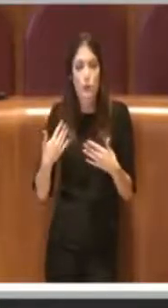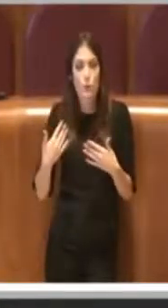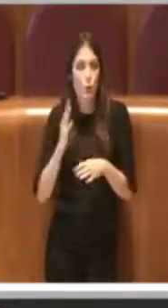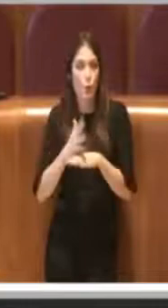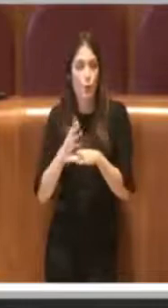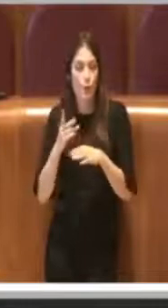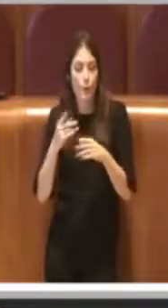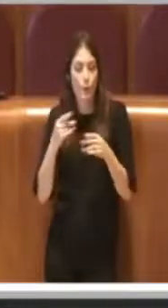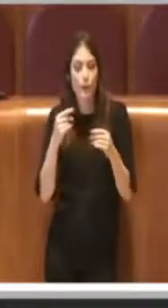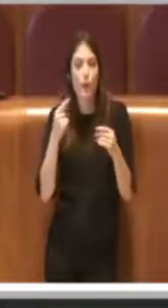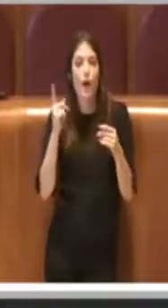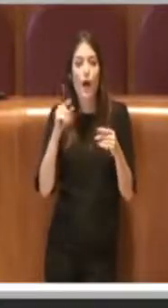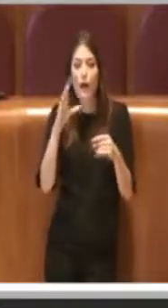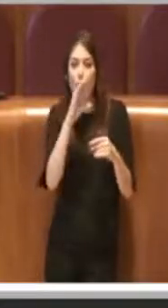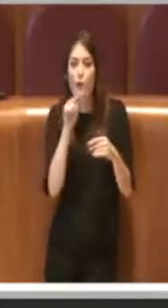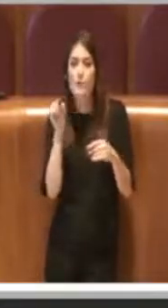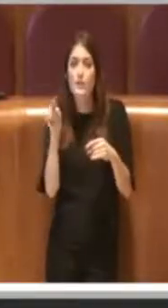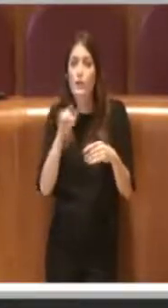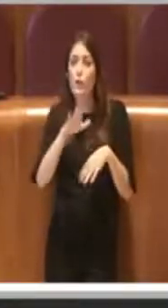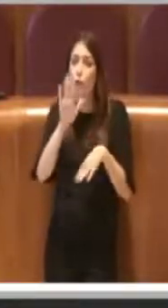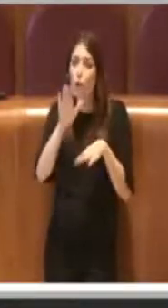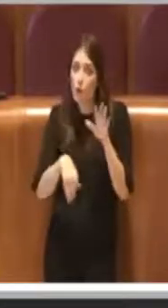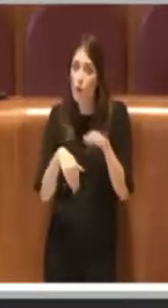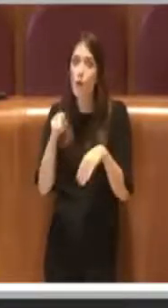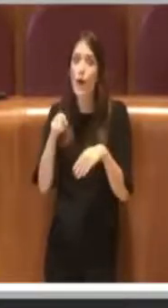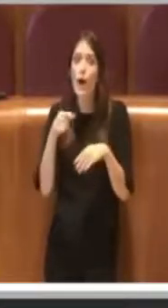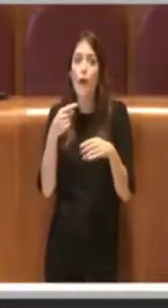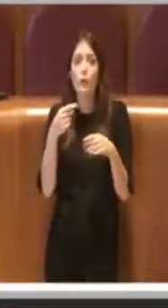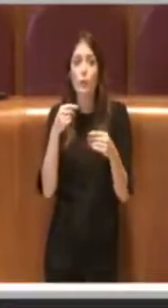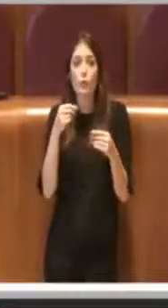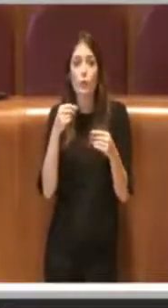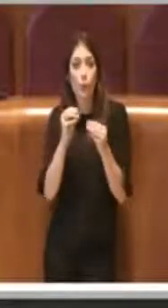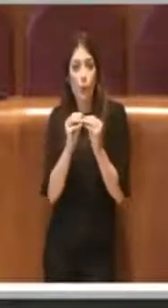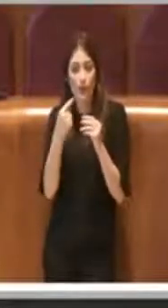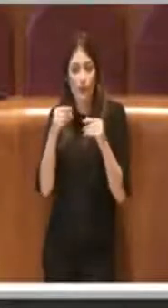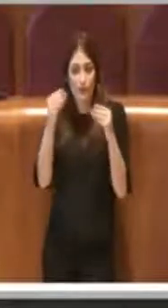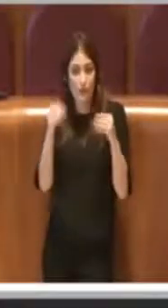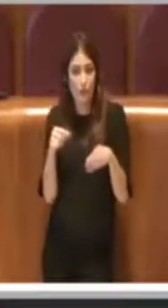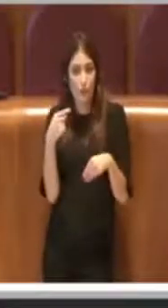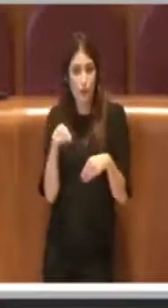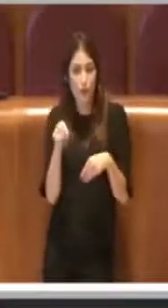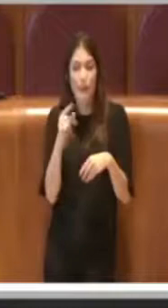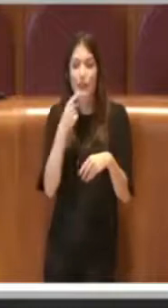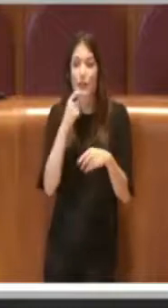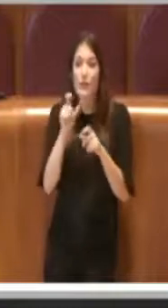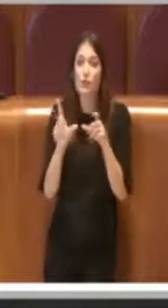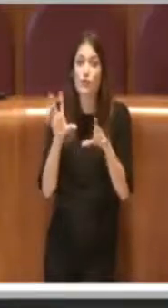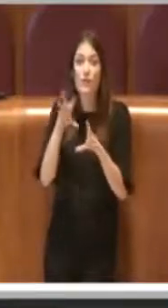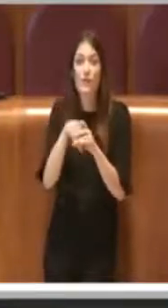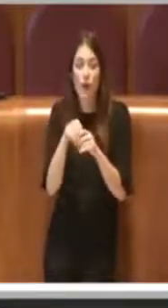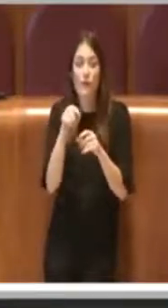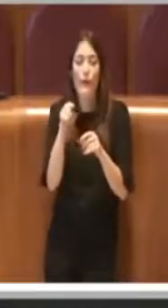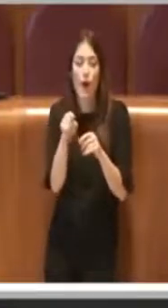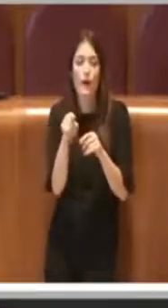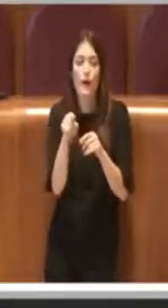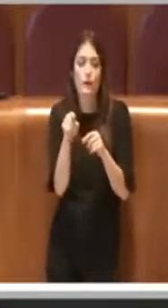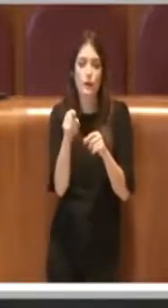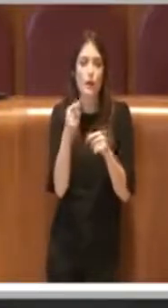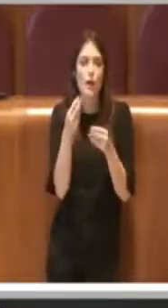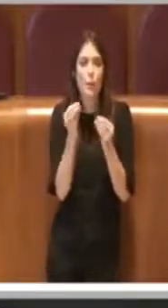anche l'osservatorio è stato convocato in questa modalità e le persone che ne fanno parte in maniera, devo dire, anche molto